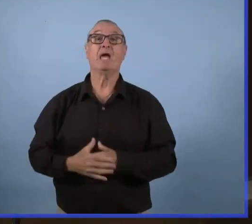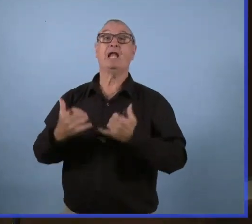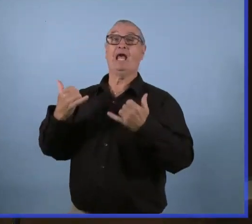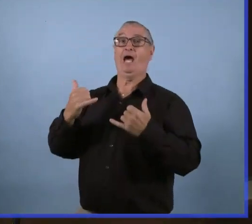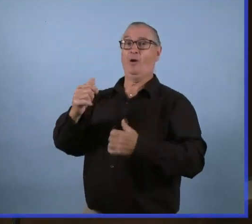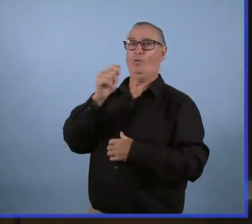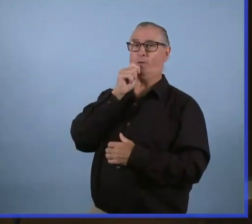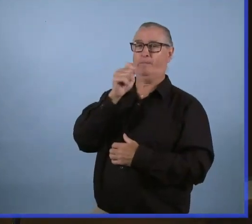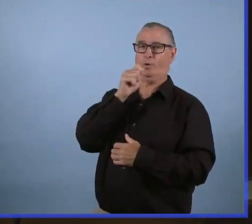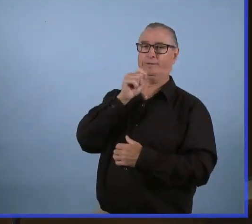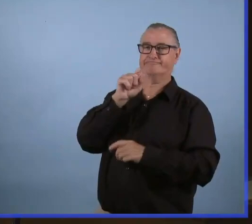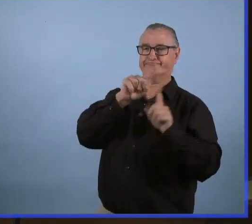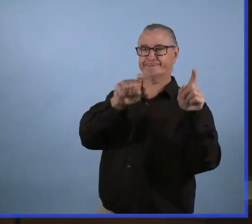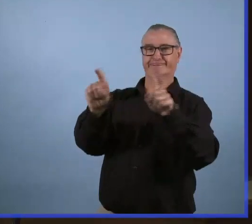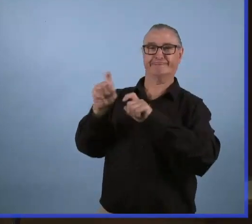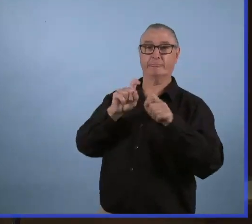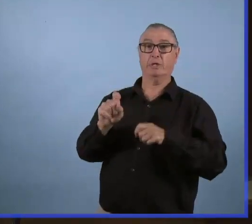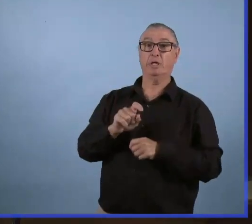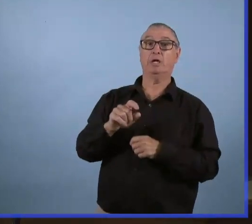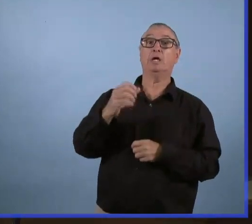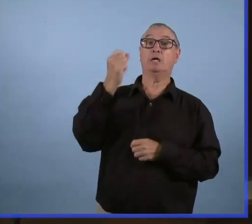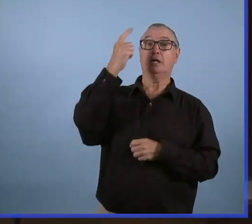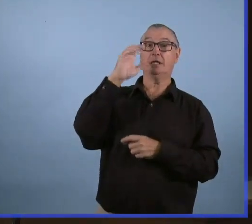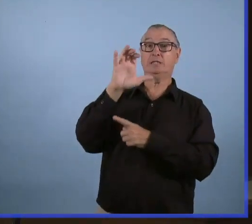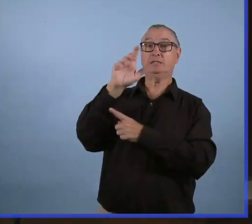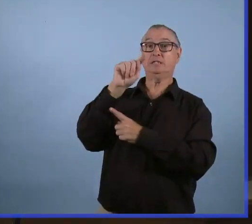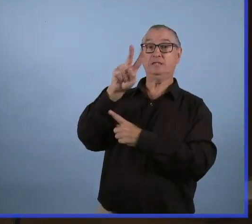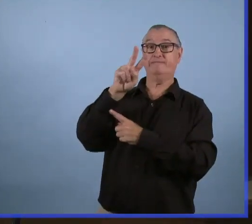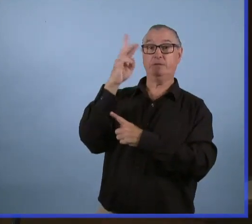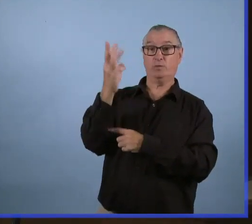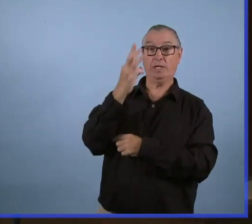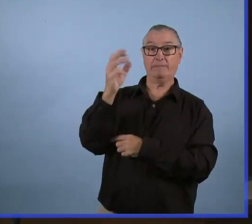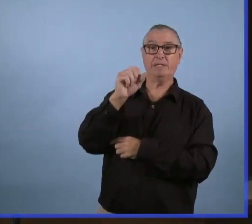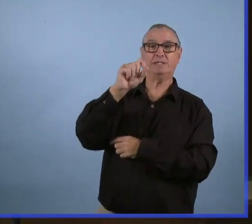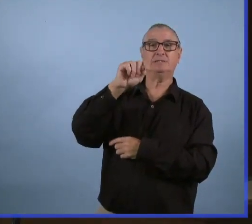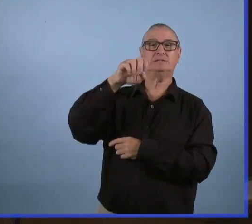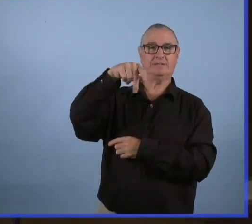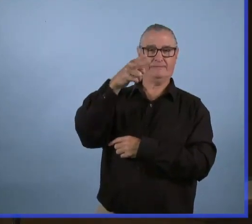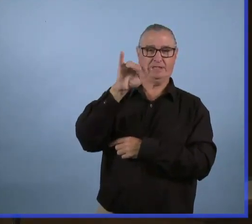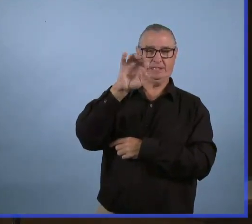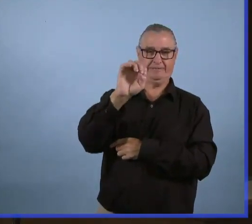commencer cet après-midi, de CTV Winnipeg, Stéphanie.